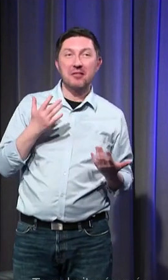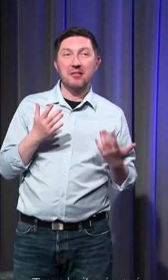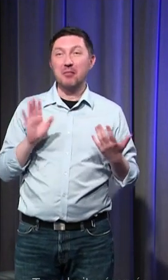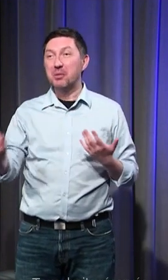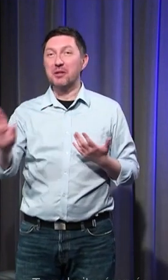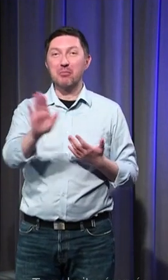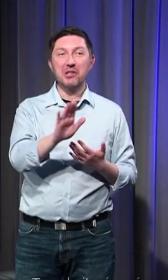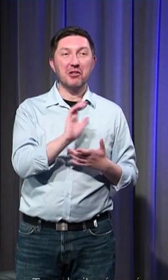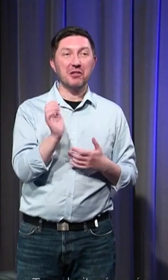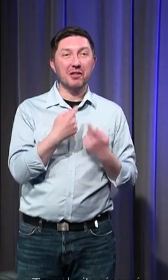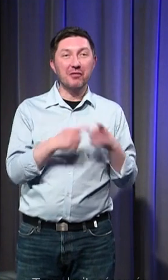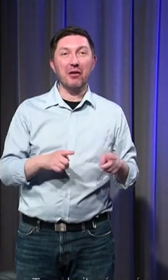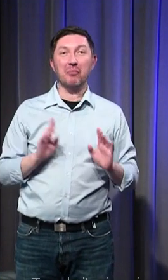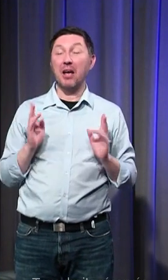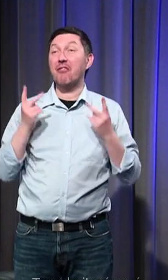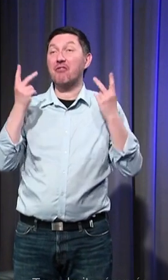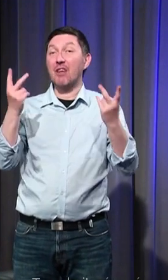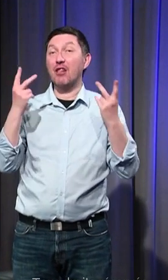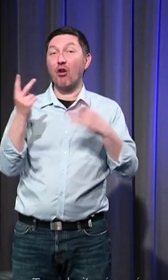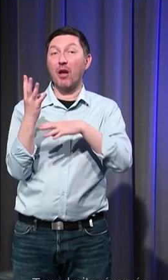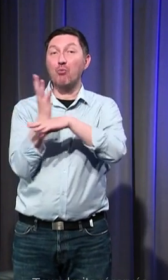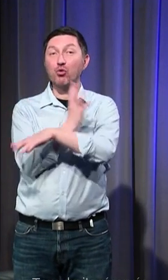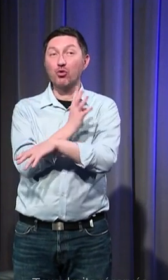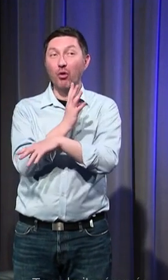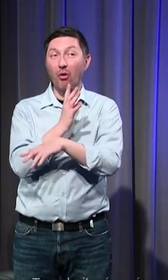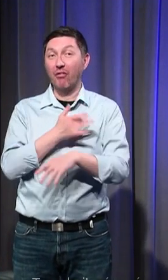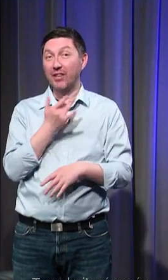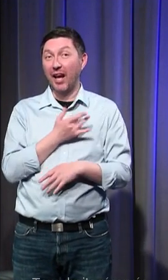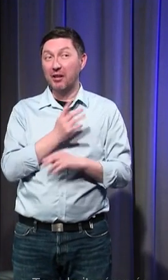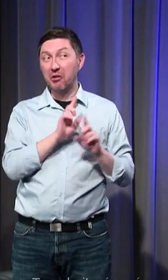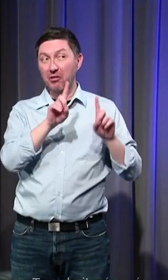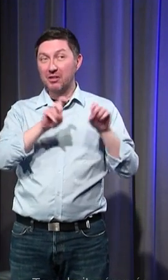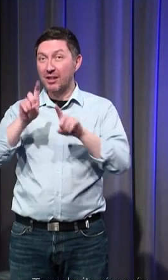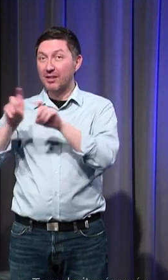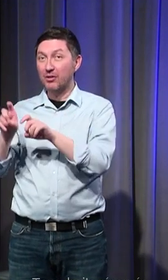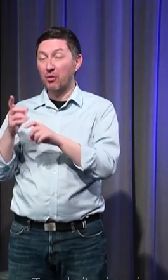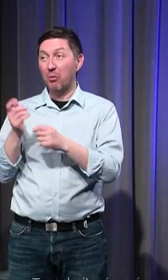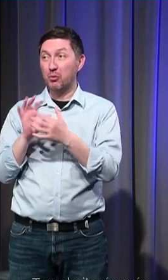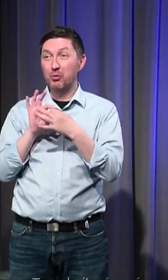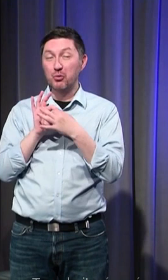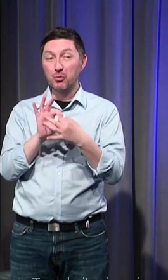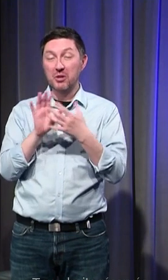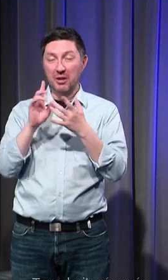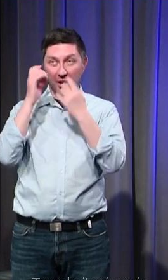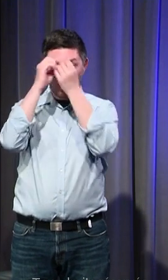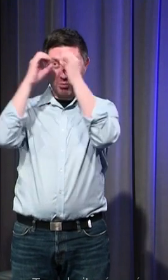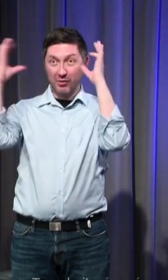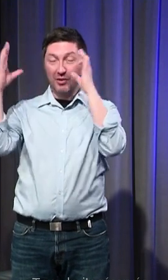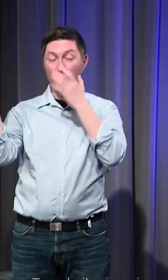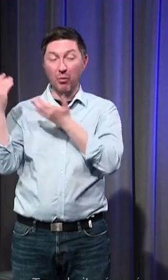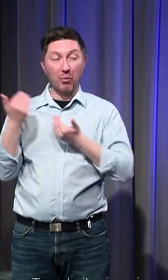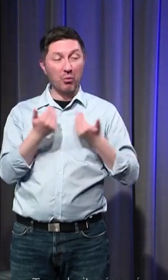chose très intéressante c'est de questionner la valeur des émotions par rapport à nos représentations et à ce que proposent les sources